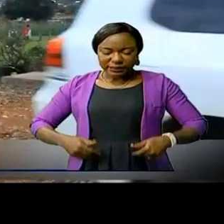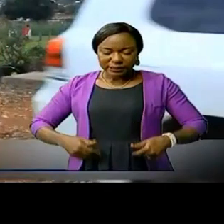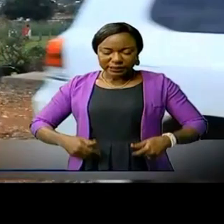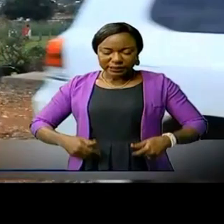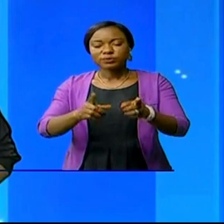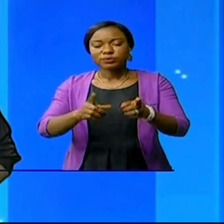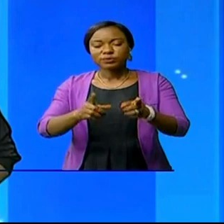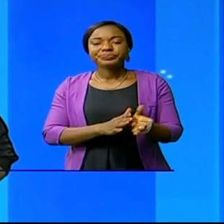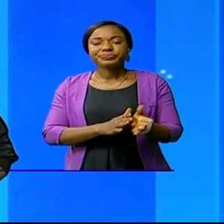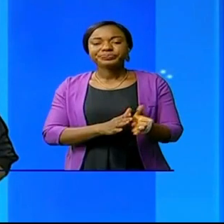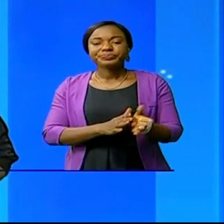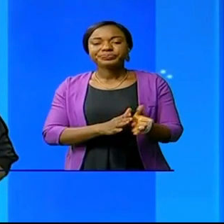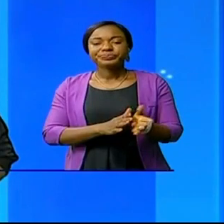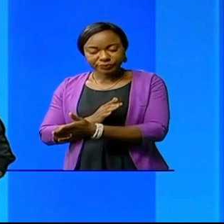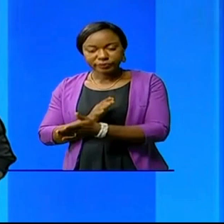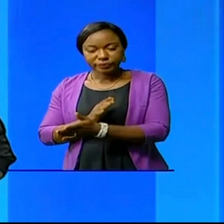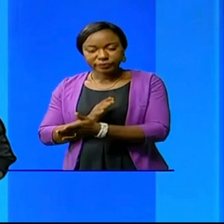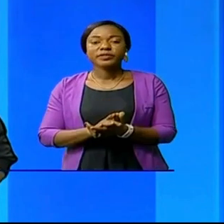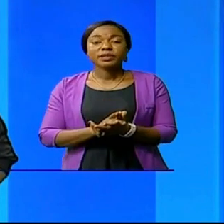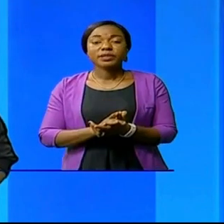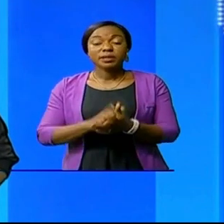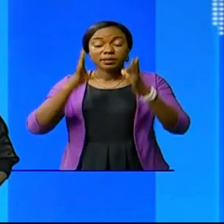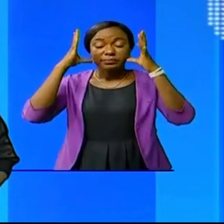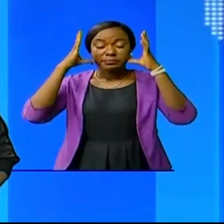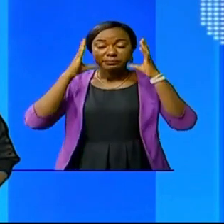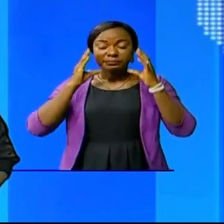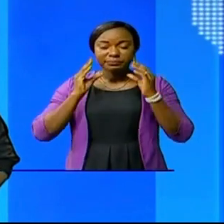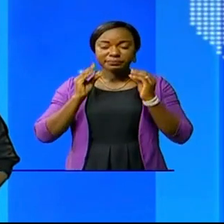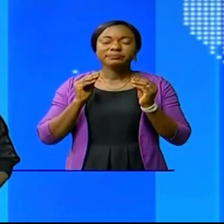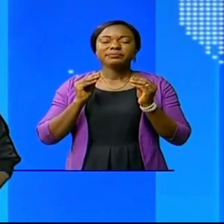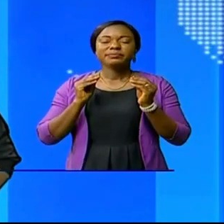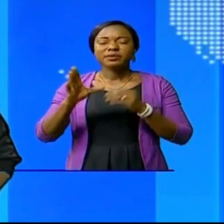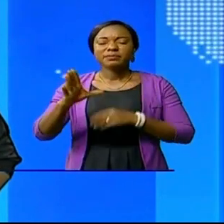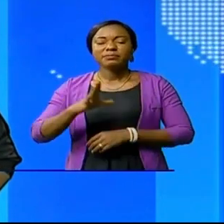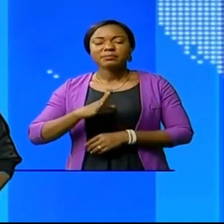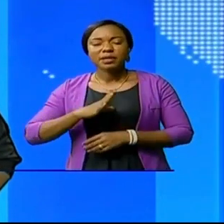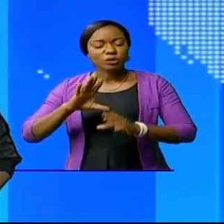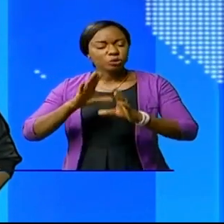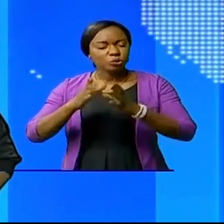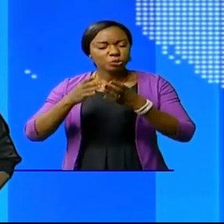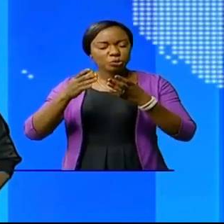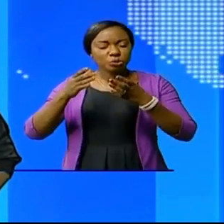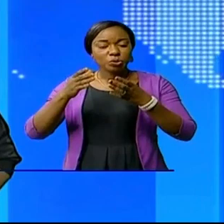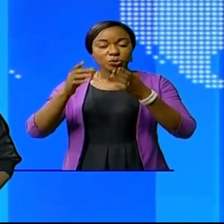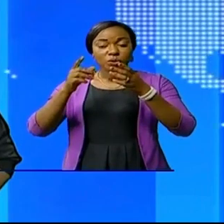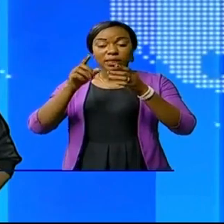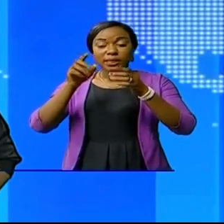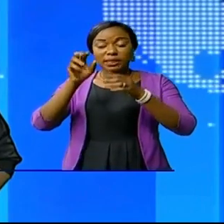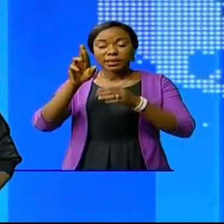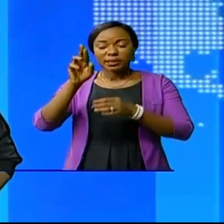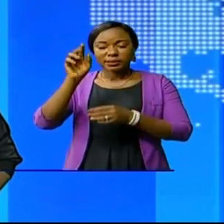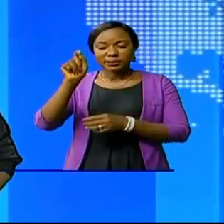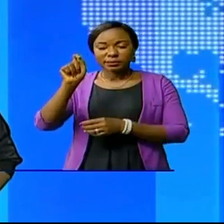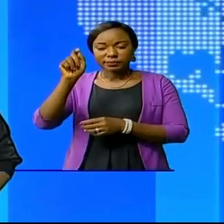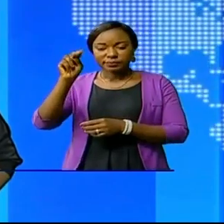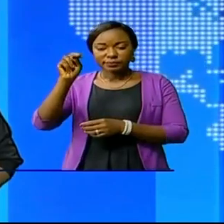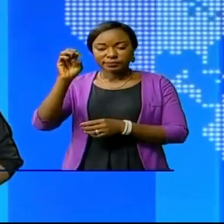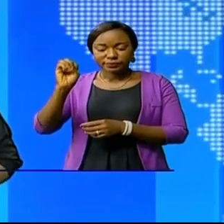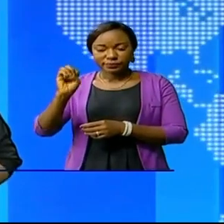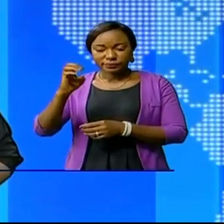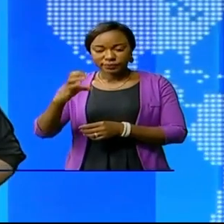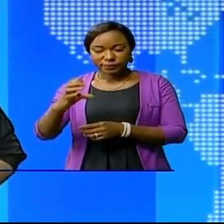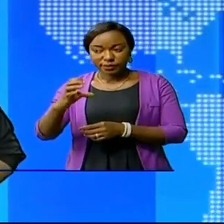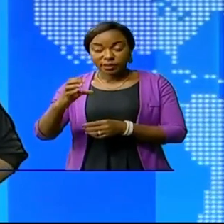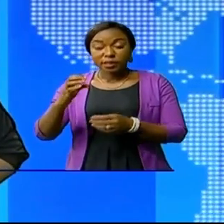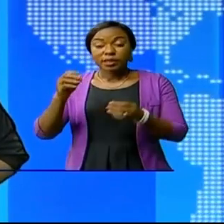Et puis, cette triste nouvelle qui frappe la radio-télévision nationale congolaise, la RTNC est en deuil, c'est ce qui